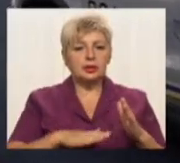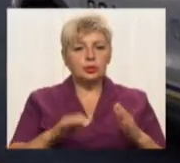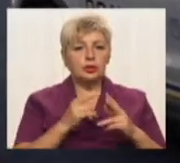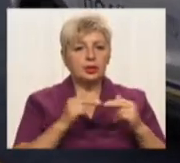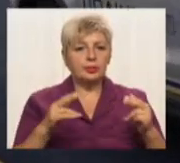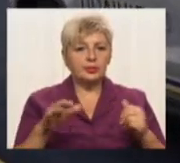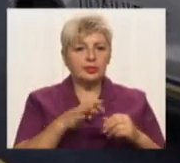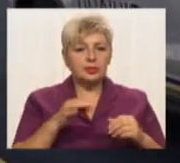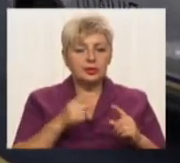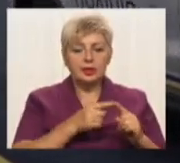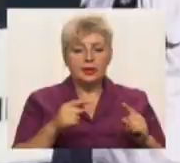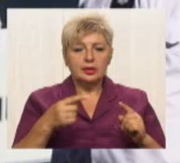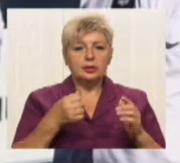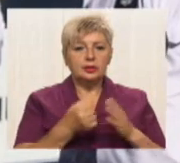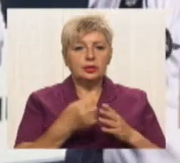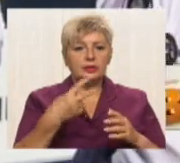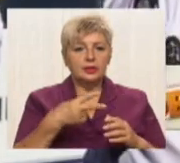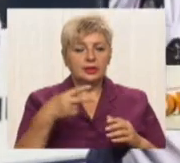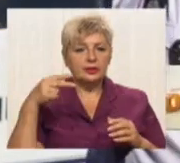період до 2020 року.